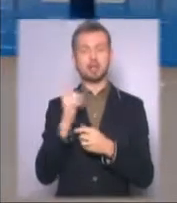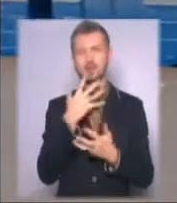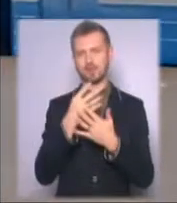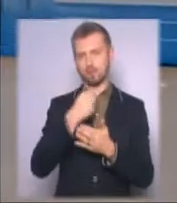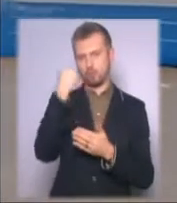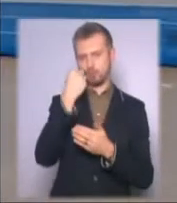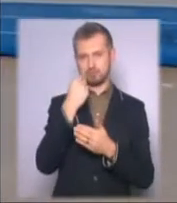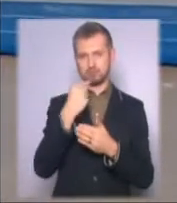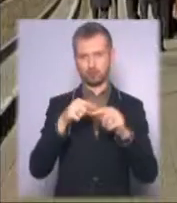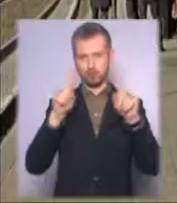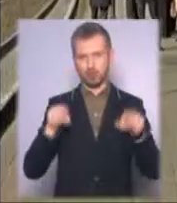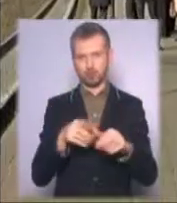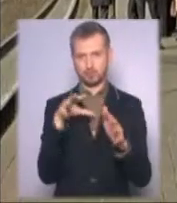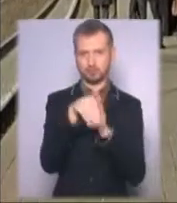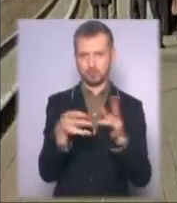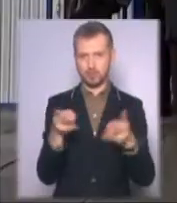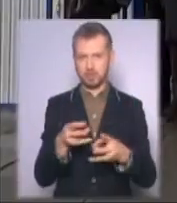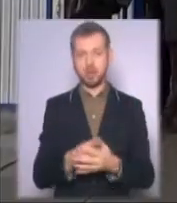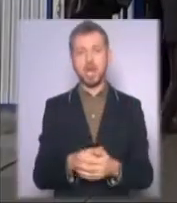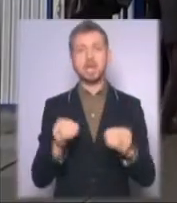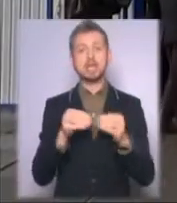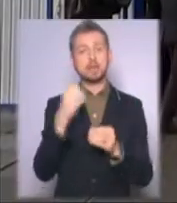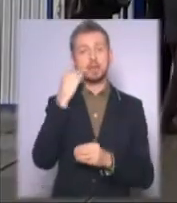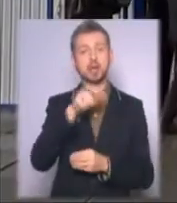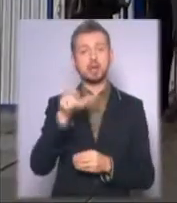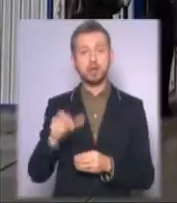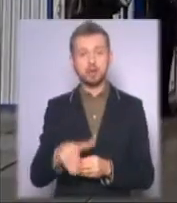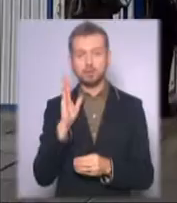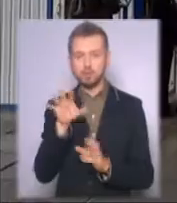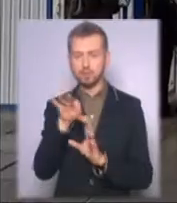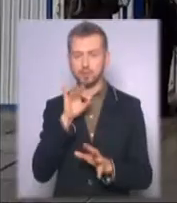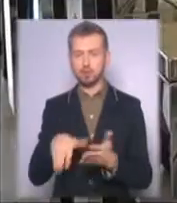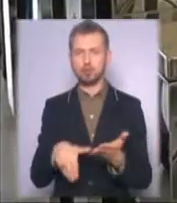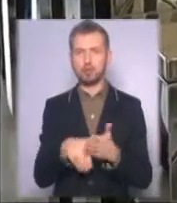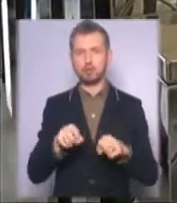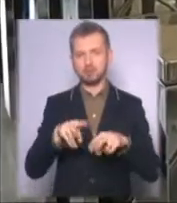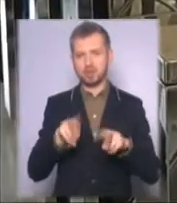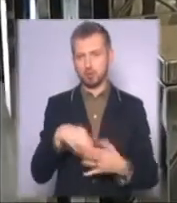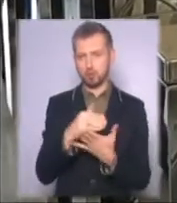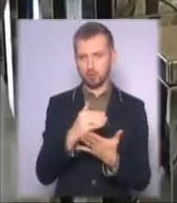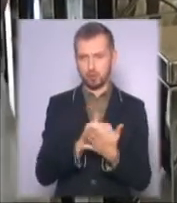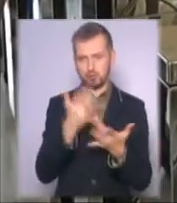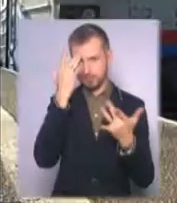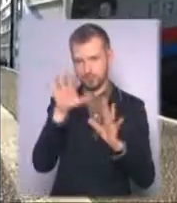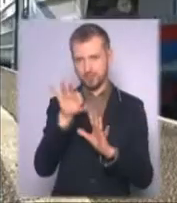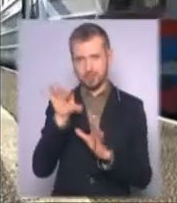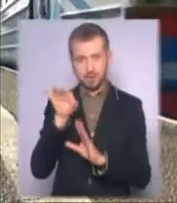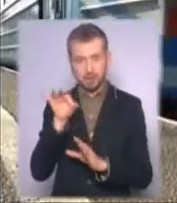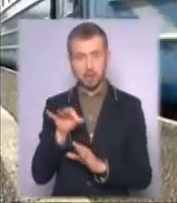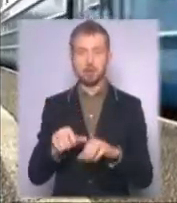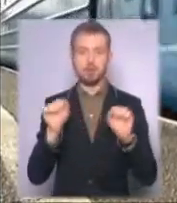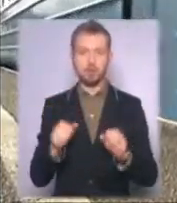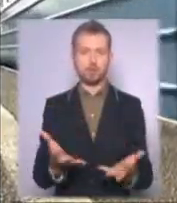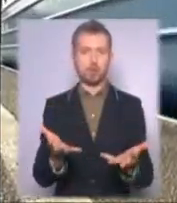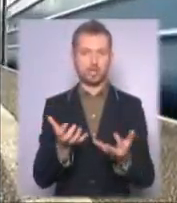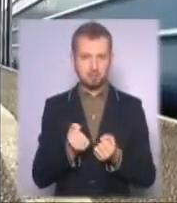сторінці. 10 переможців акцій, котрі будуть визначені за допомогою сервісу «Рендом.орг», зможуть отримати